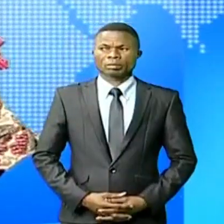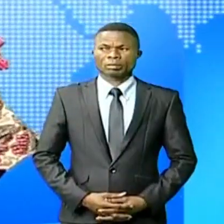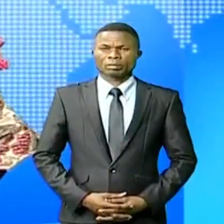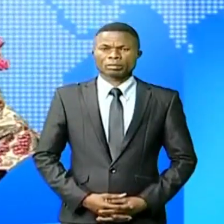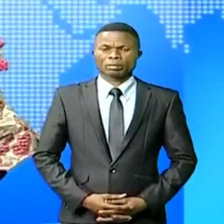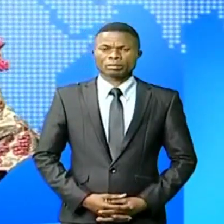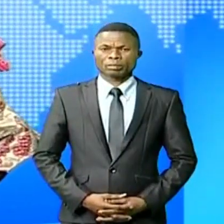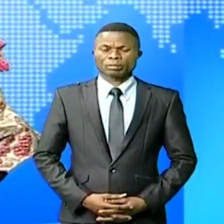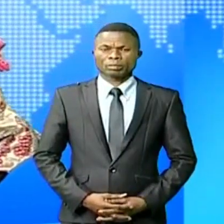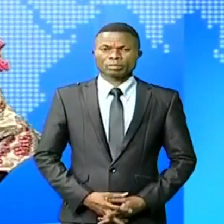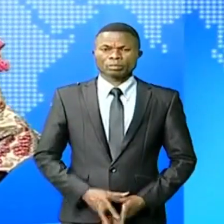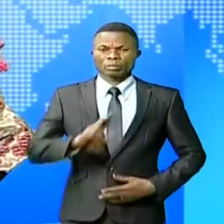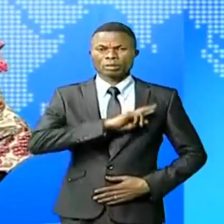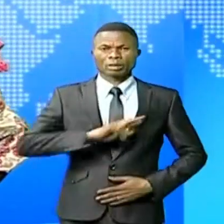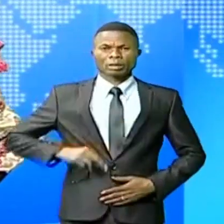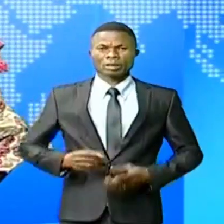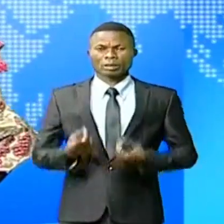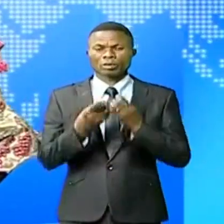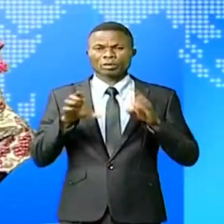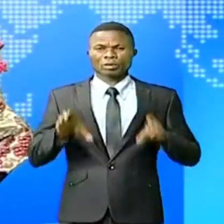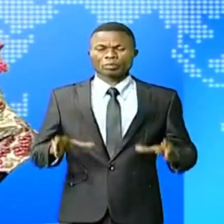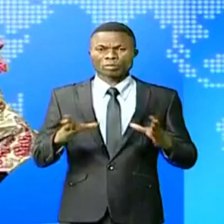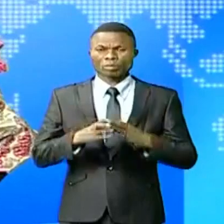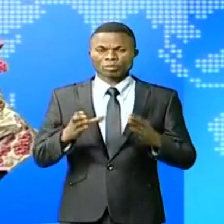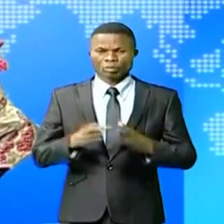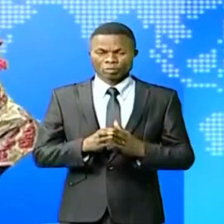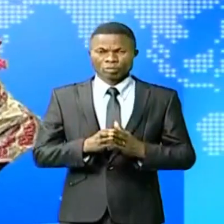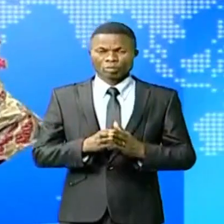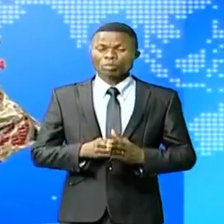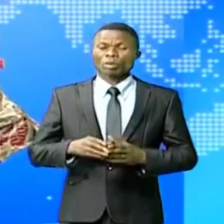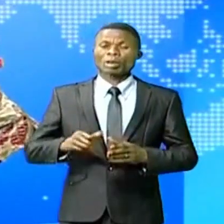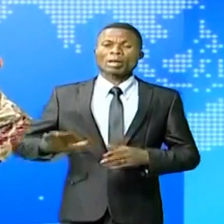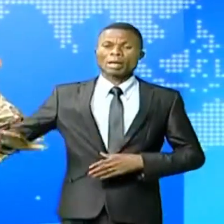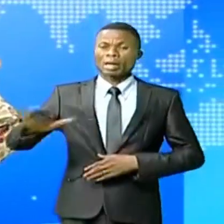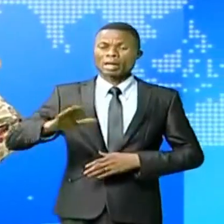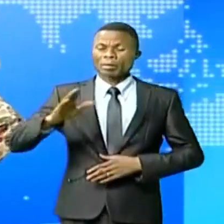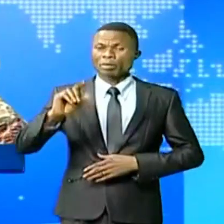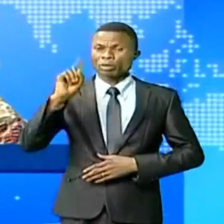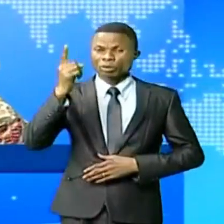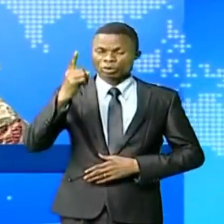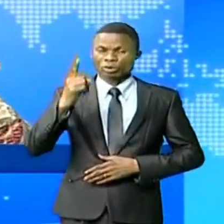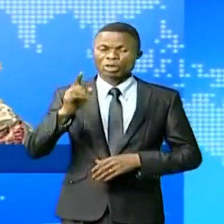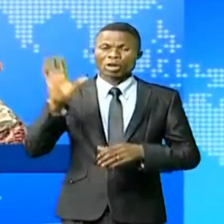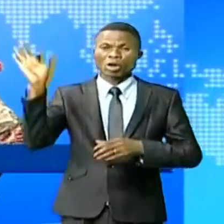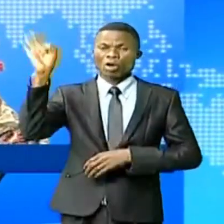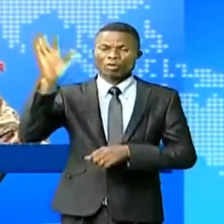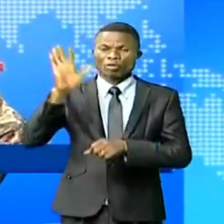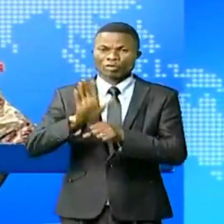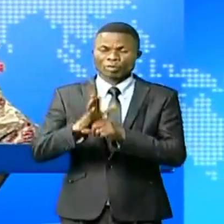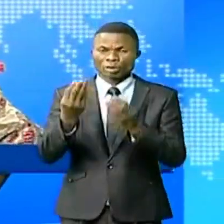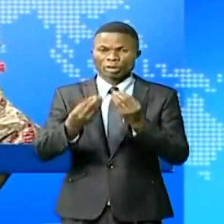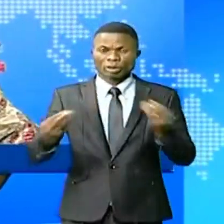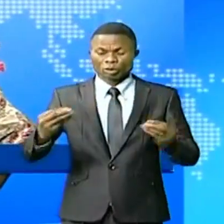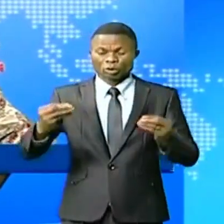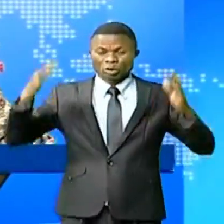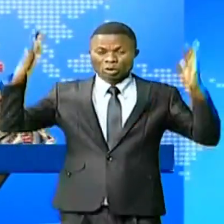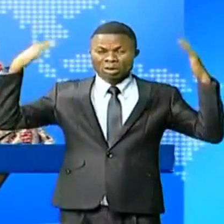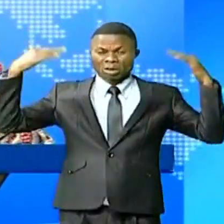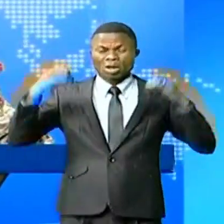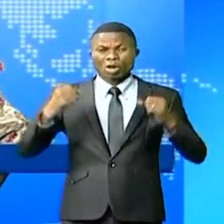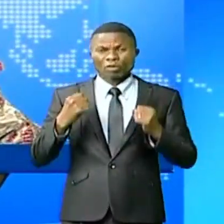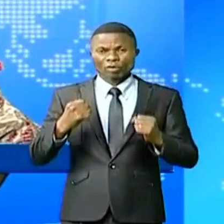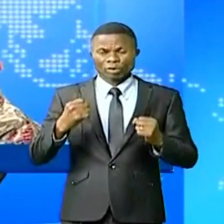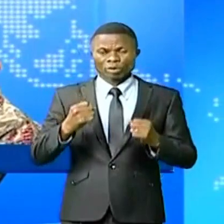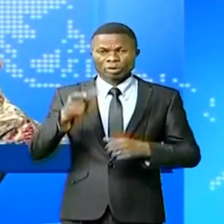La République démocratique du Congo et le poumon vert de la planète est l'unique solution pour le réchauffement climatique.